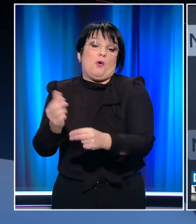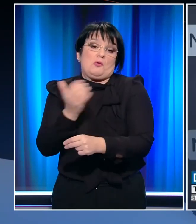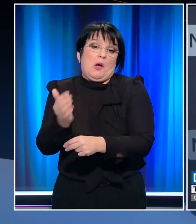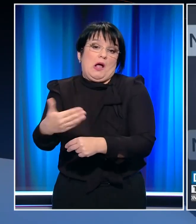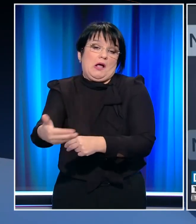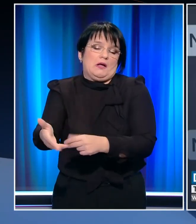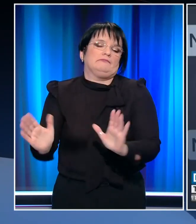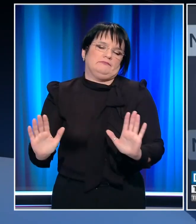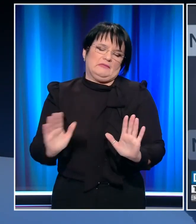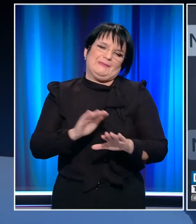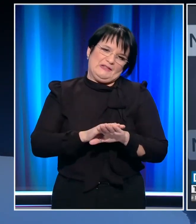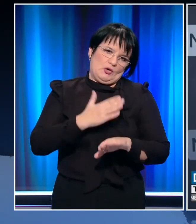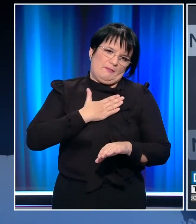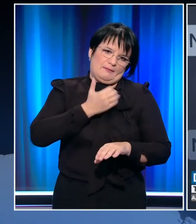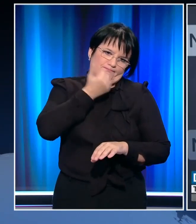εμβόλιο.